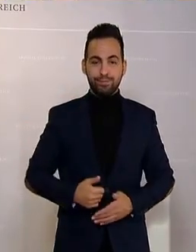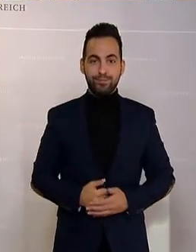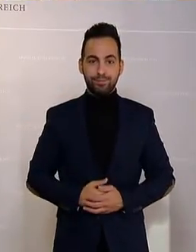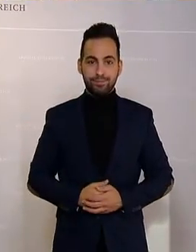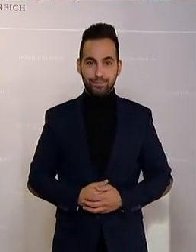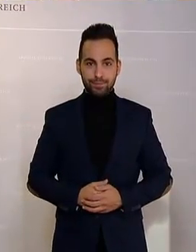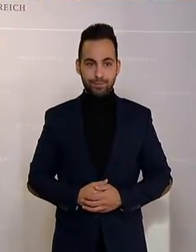medizinische Produkte.